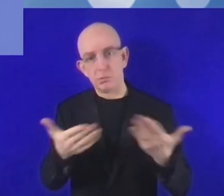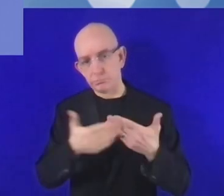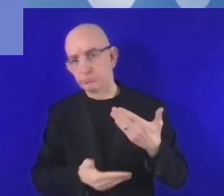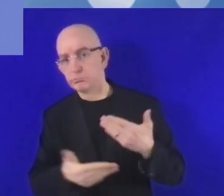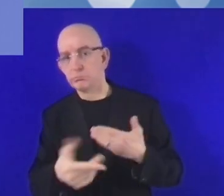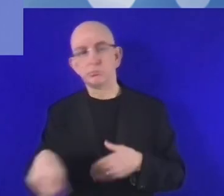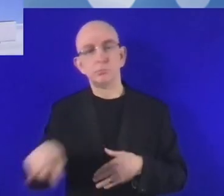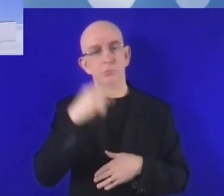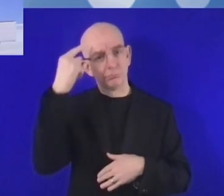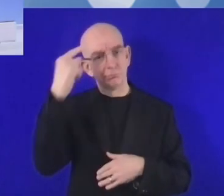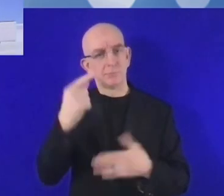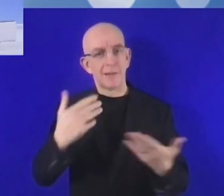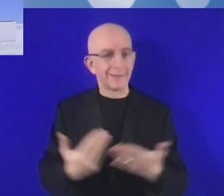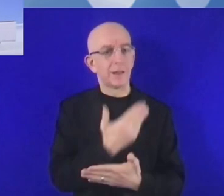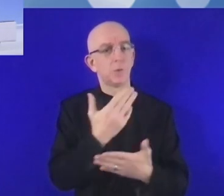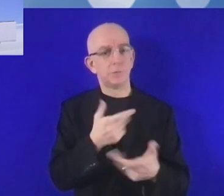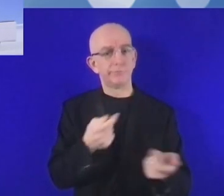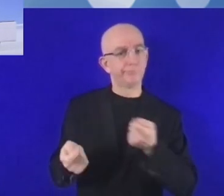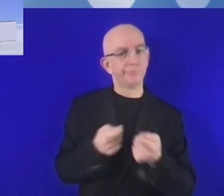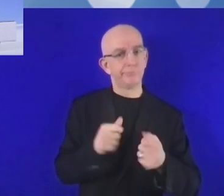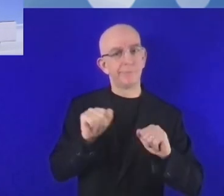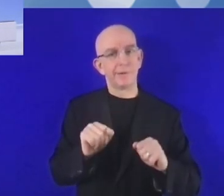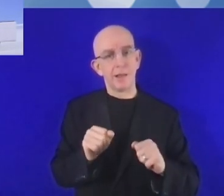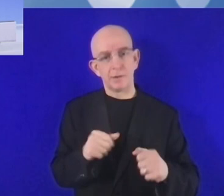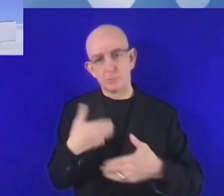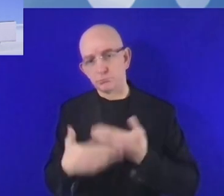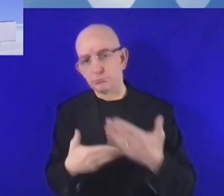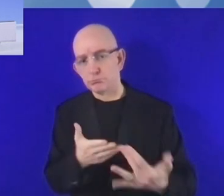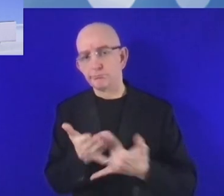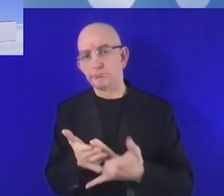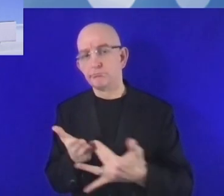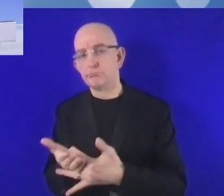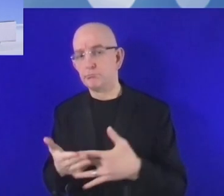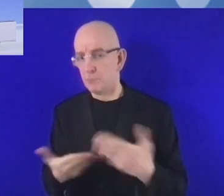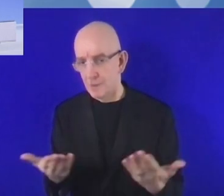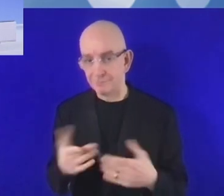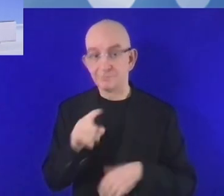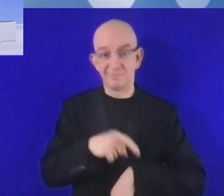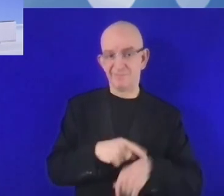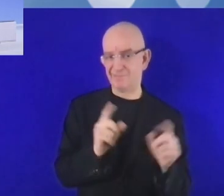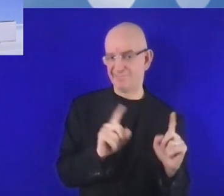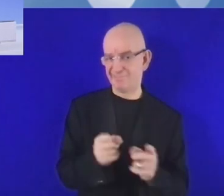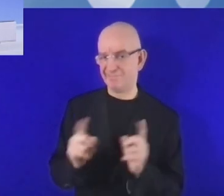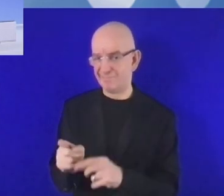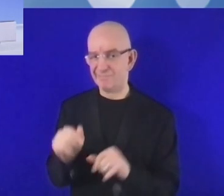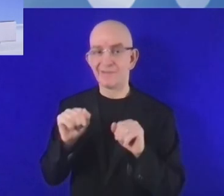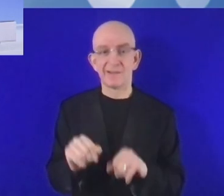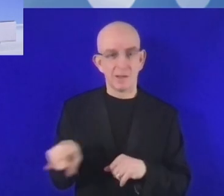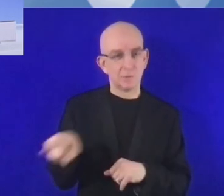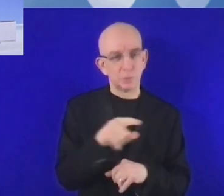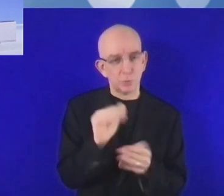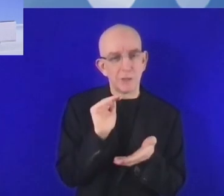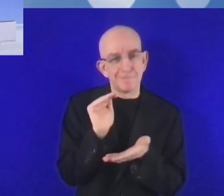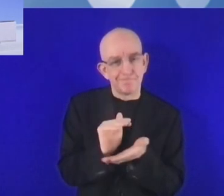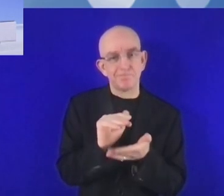وفي أي مجال يمكن أن نجد بعض الضوابط. الوقت محدد لذلك